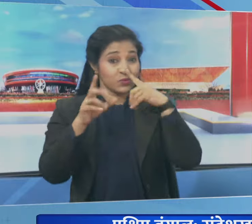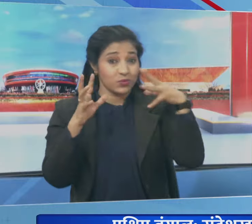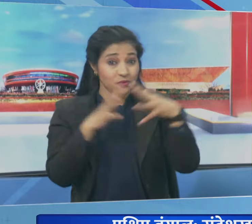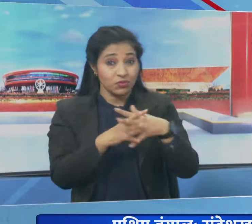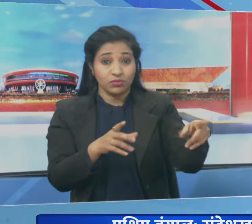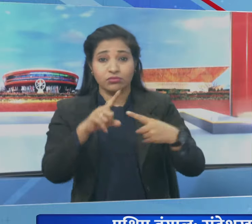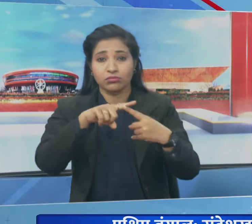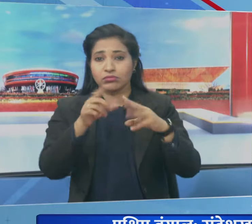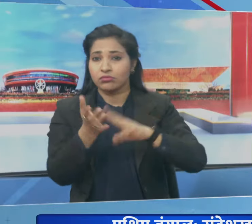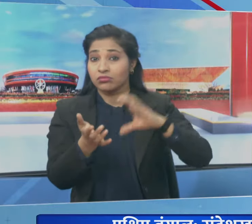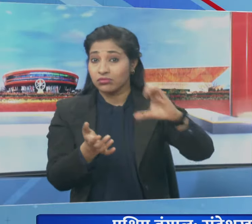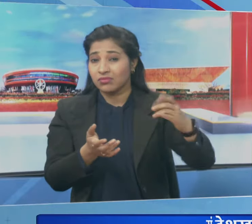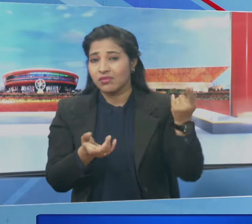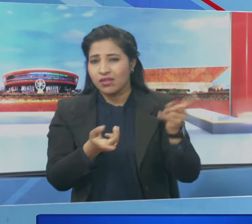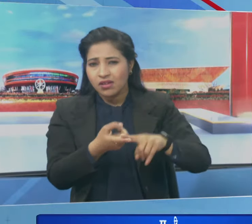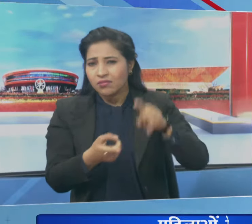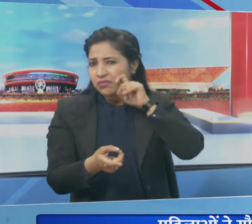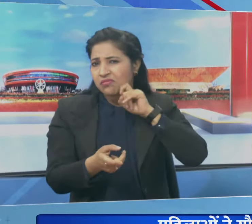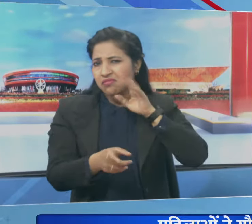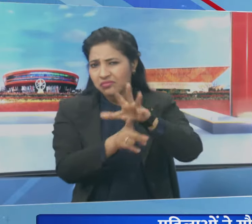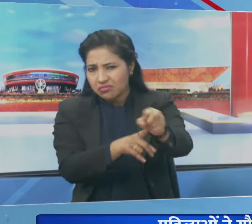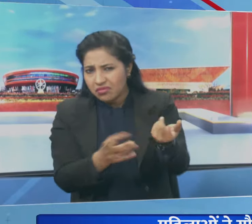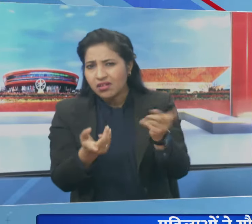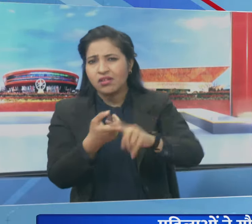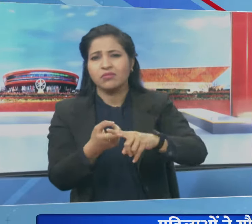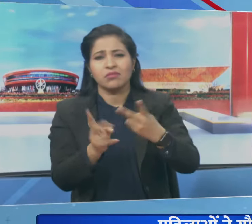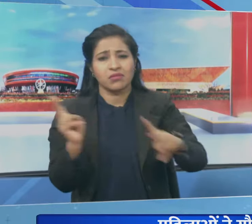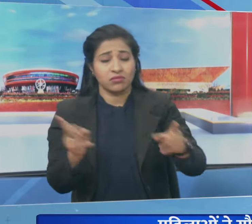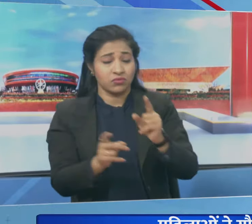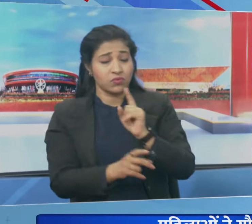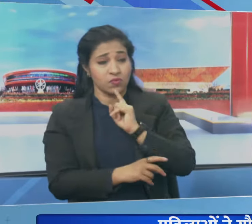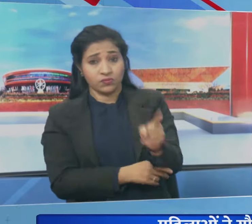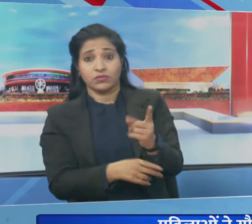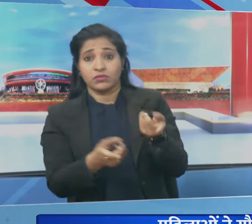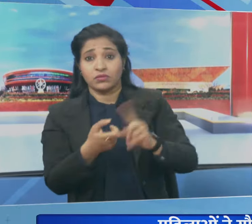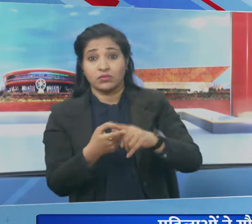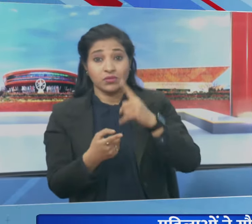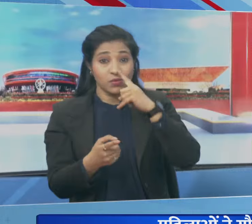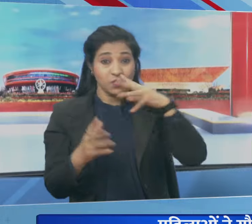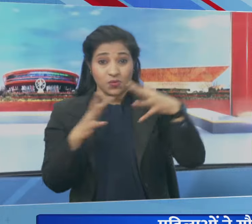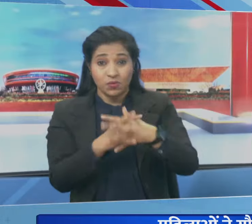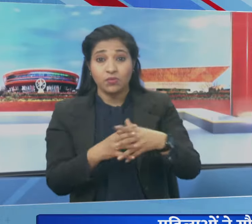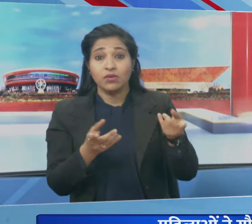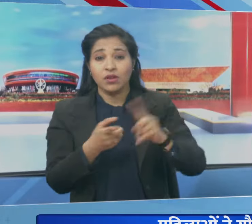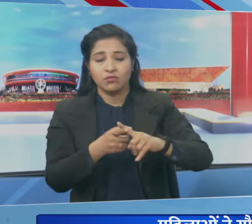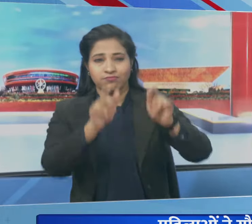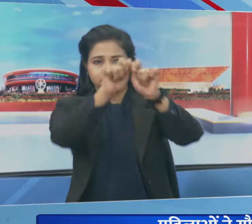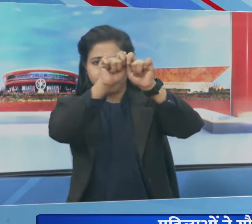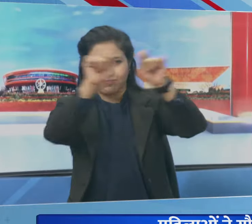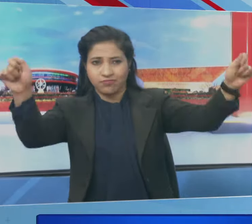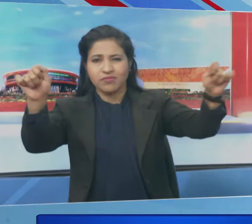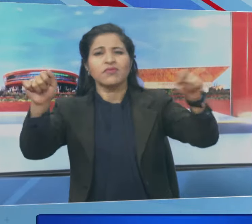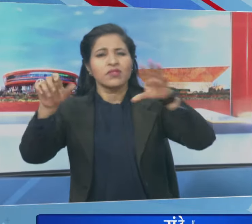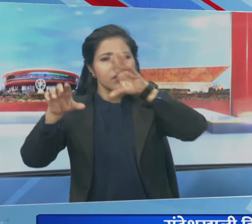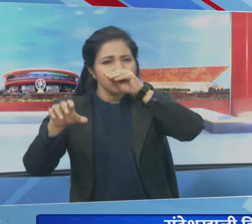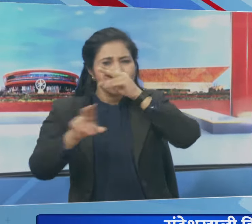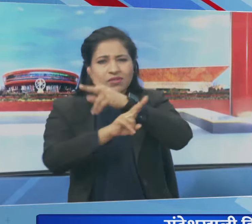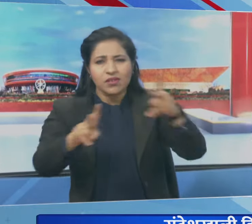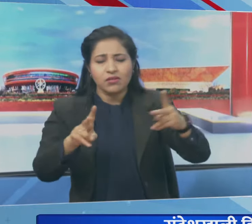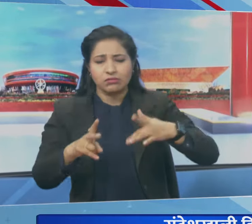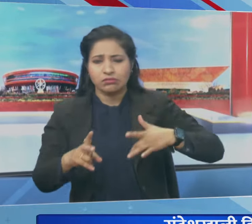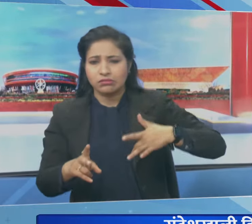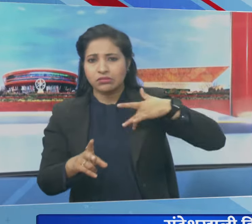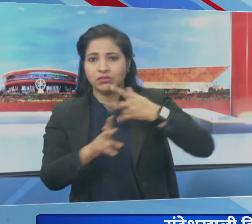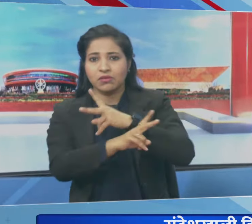TMC नेता पर यौन उत्पीडन थमकाने का रोप लगाया है महिलाओं ने एक मैनर उठा रखा था जिस पर कार्टून के जरिये उनके दर्द